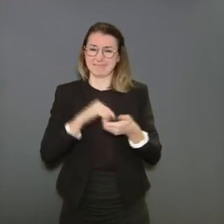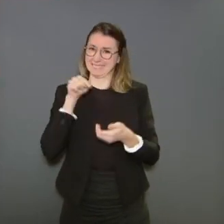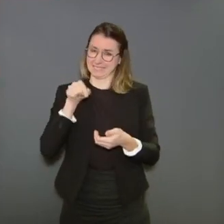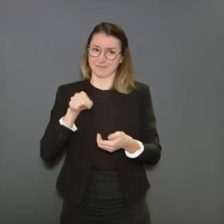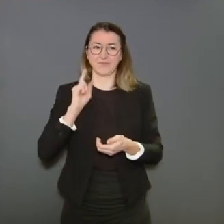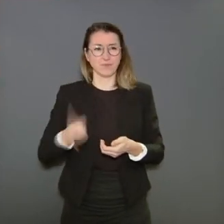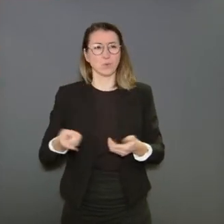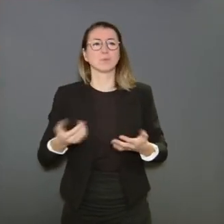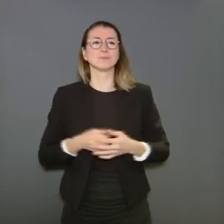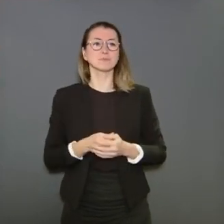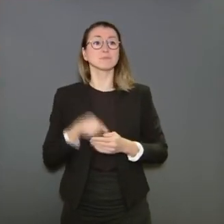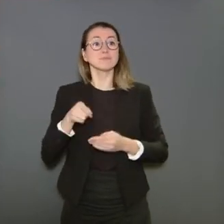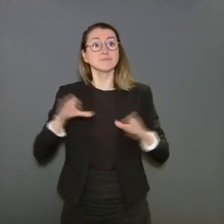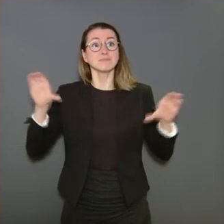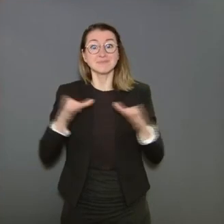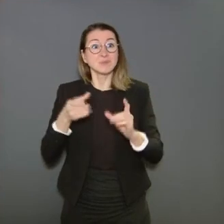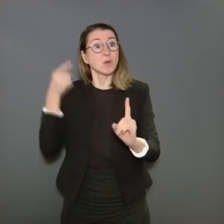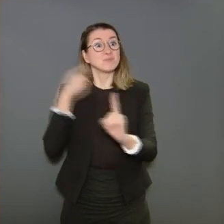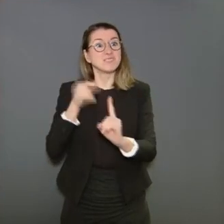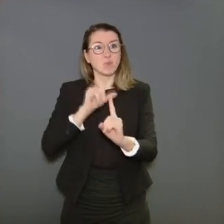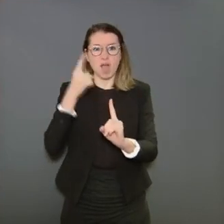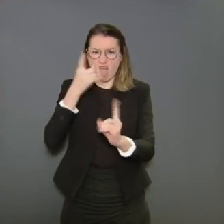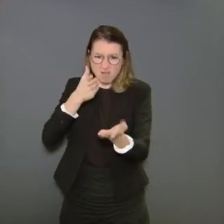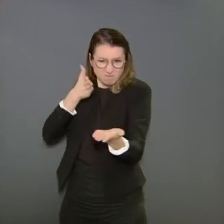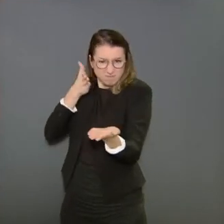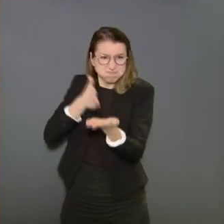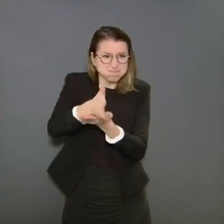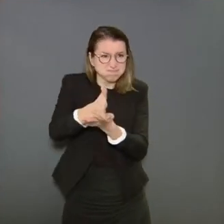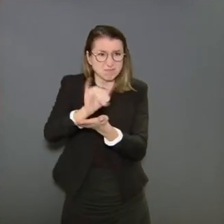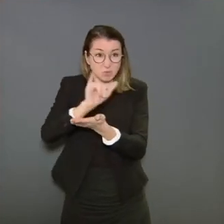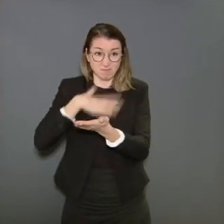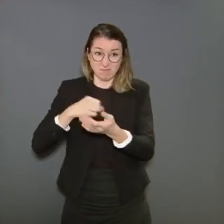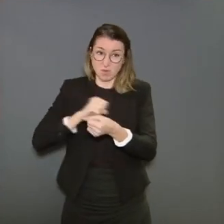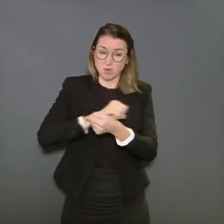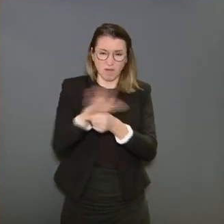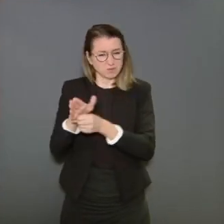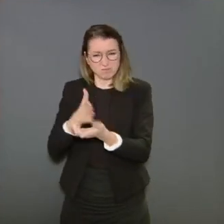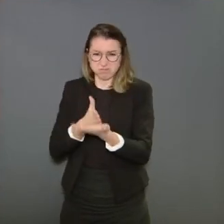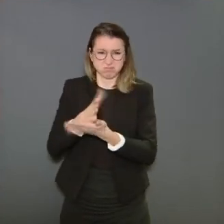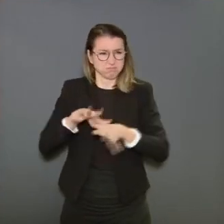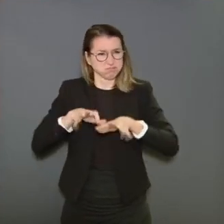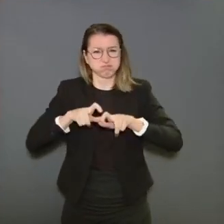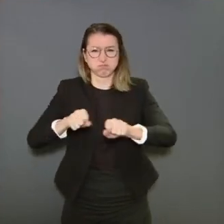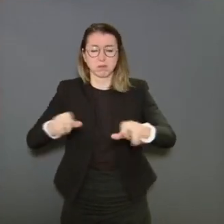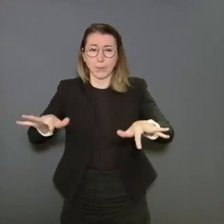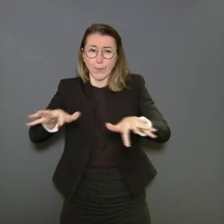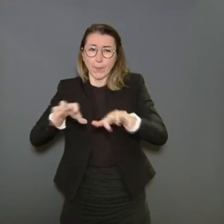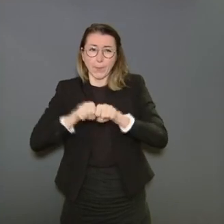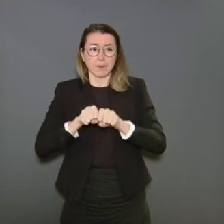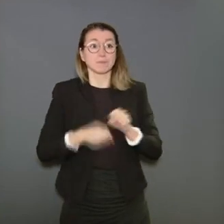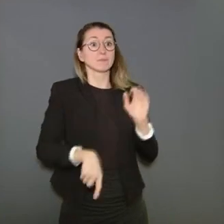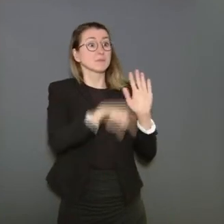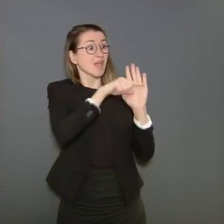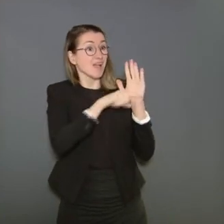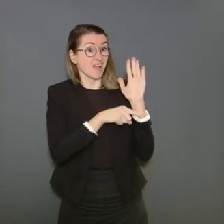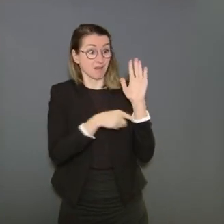tous dans un sens, on peut battre ce virus. Ce n'est pas les règles qui le font, c'est tous les Belges ensemble, 11 millions